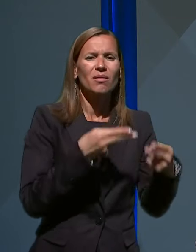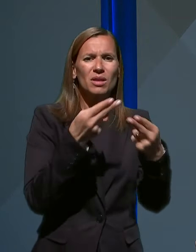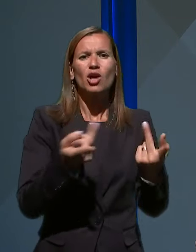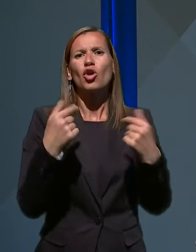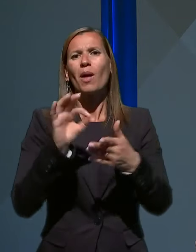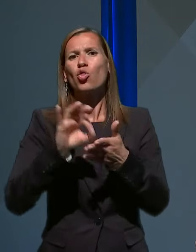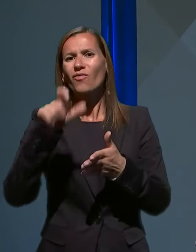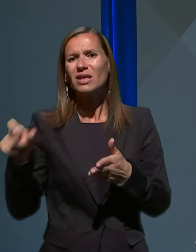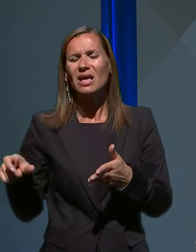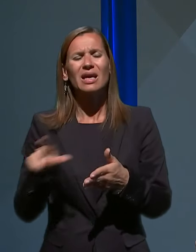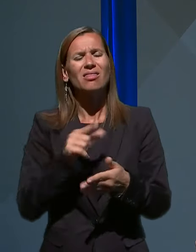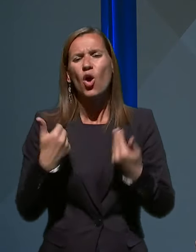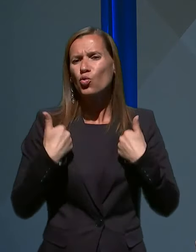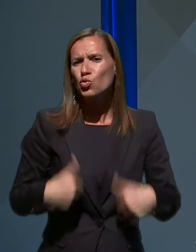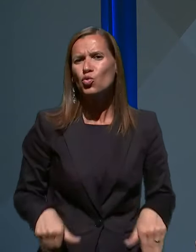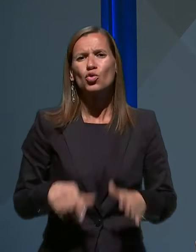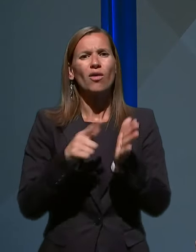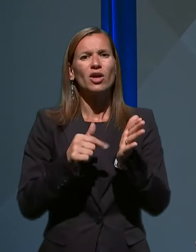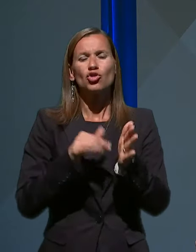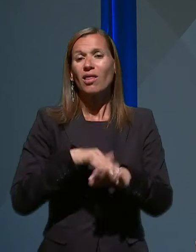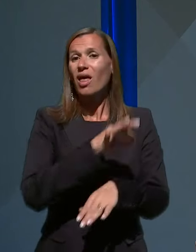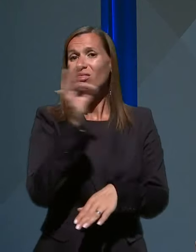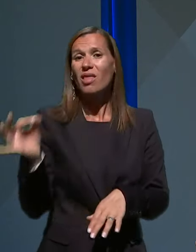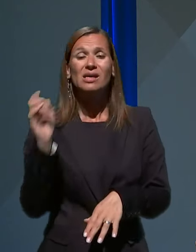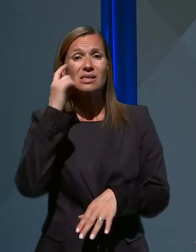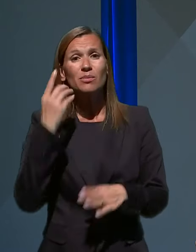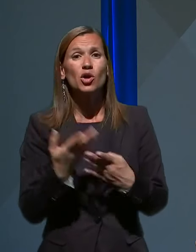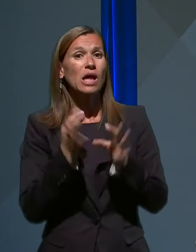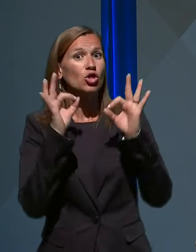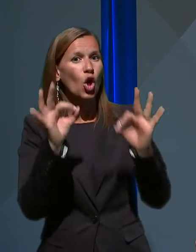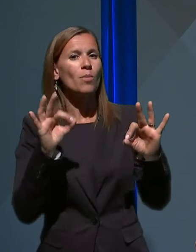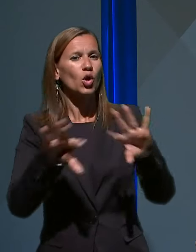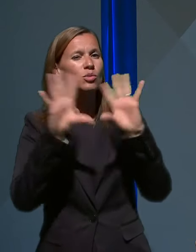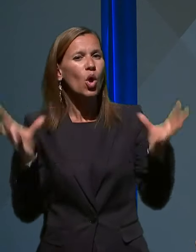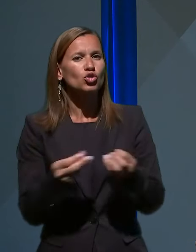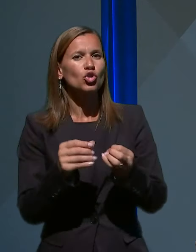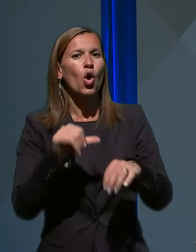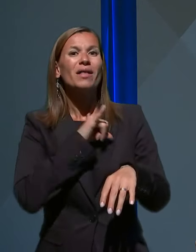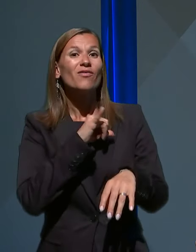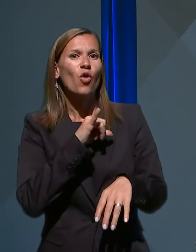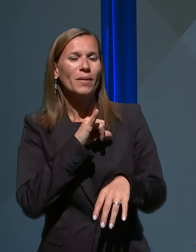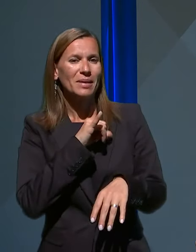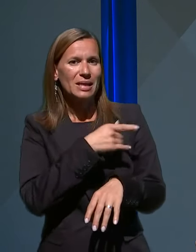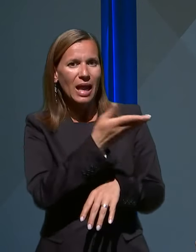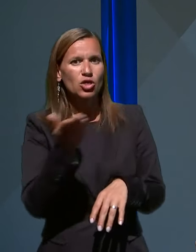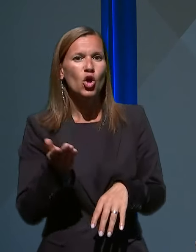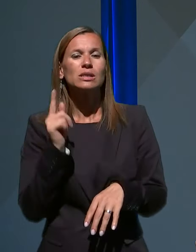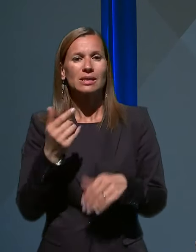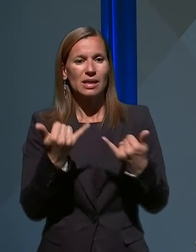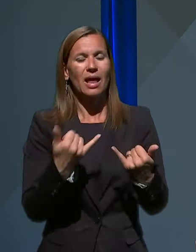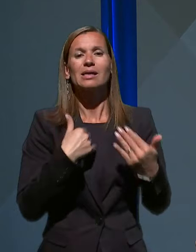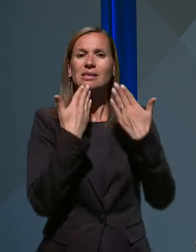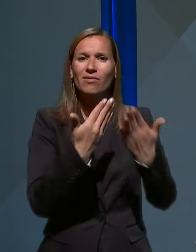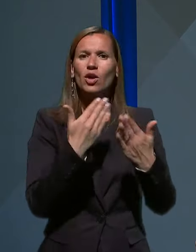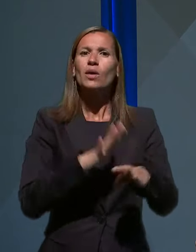neotrudno in večkrat na dan skrbijo za dobro, splošno informiranost in se jim ob tej priložnosti zahvaljujem za